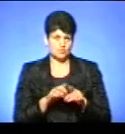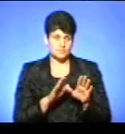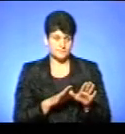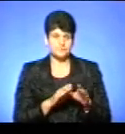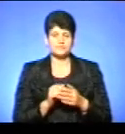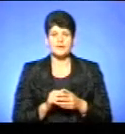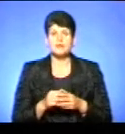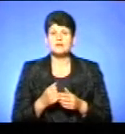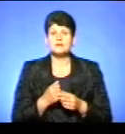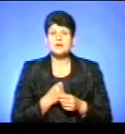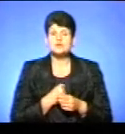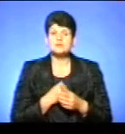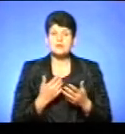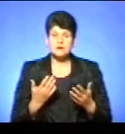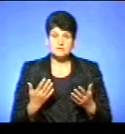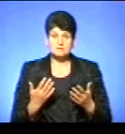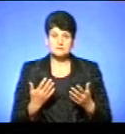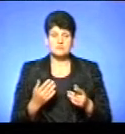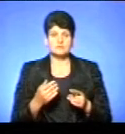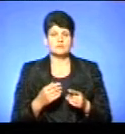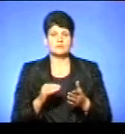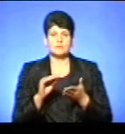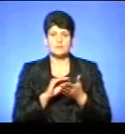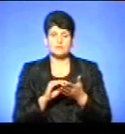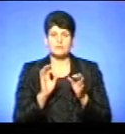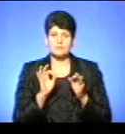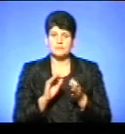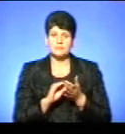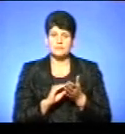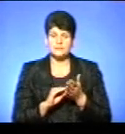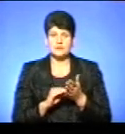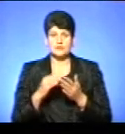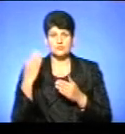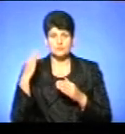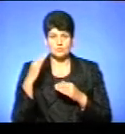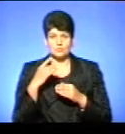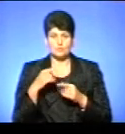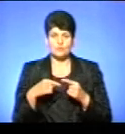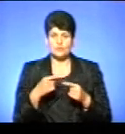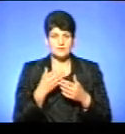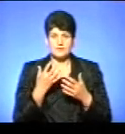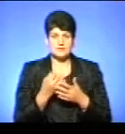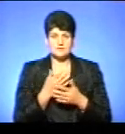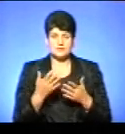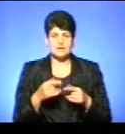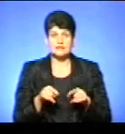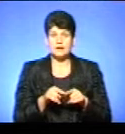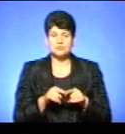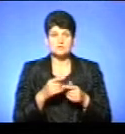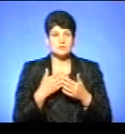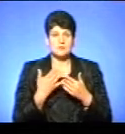Але, на жаль, в правописі слів іншомовного походження цього ми не знайшли. Так само цього не відбиває абсолютно